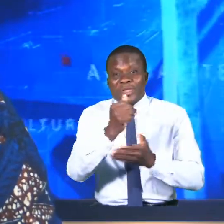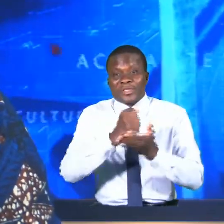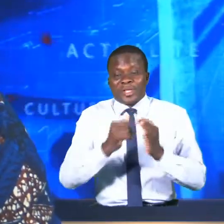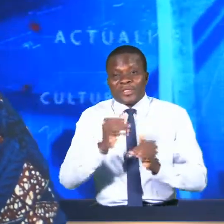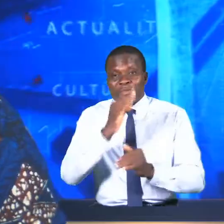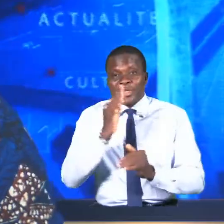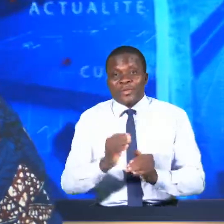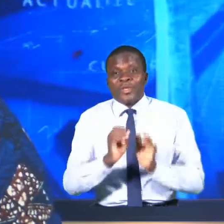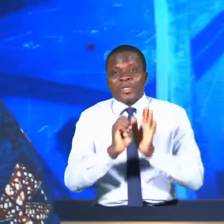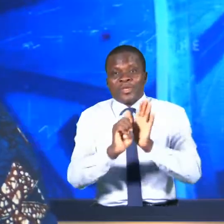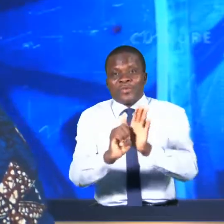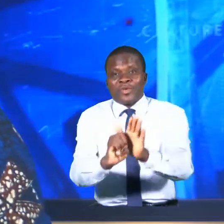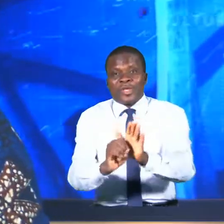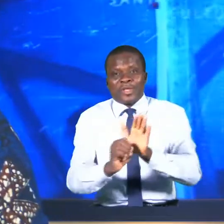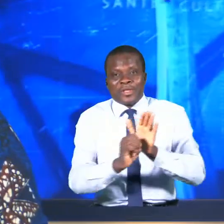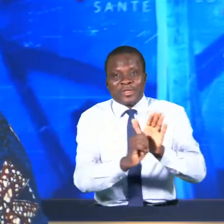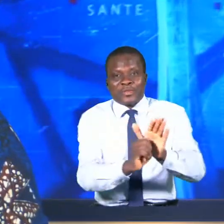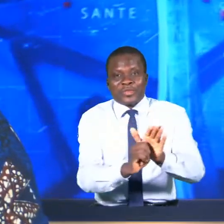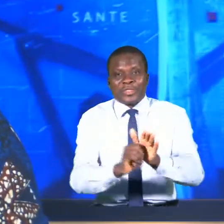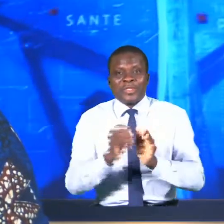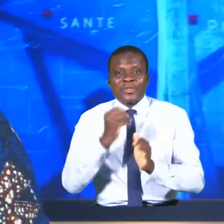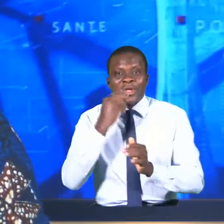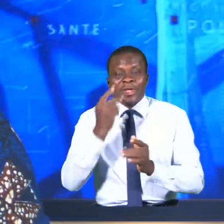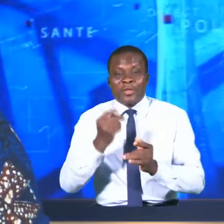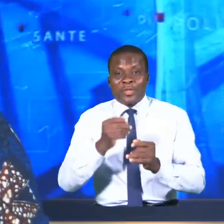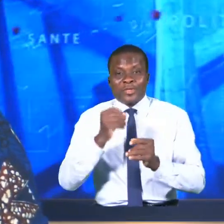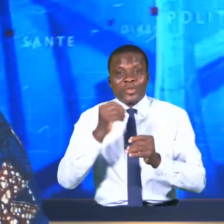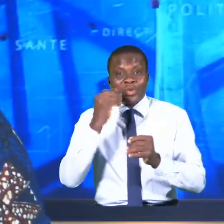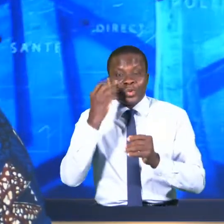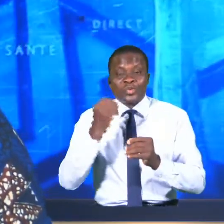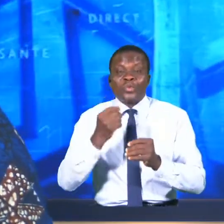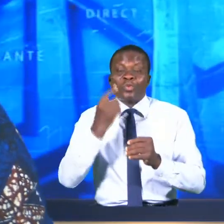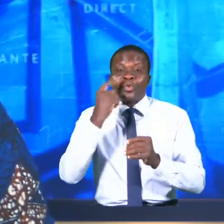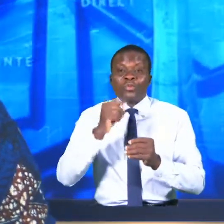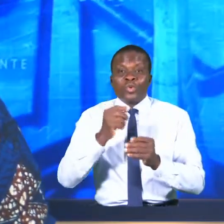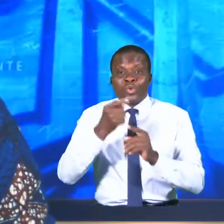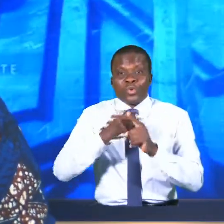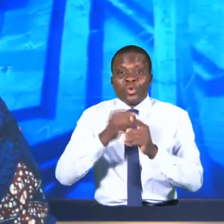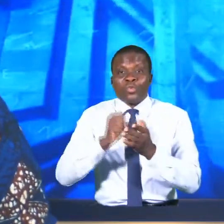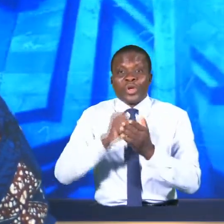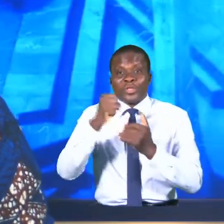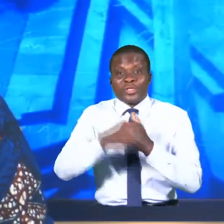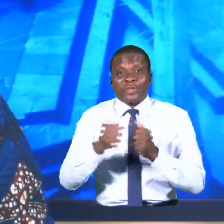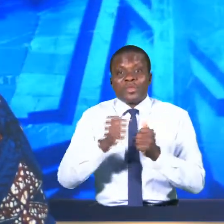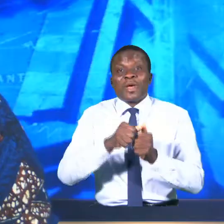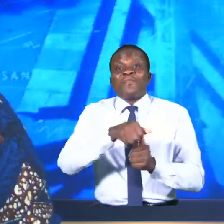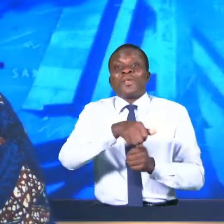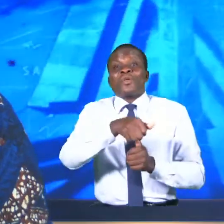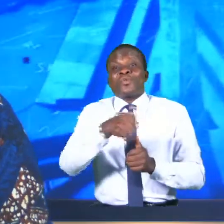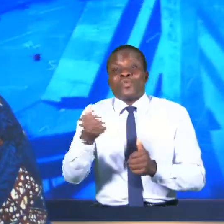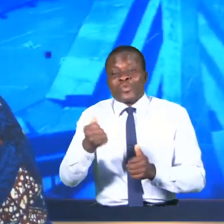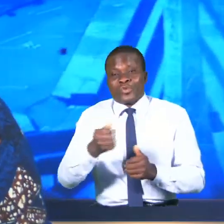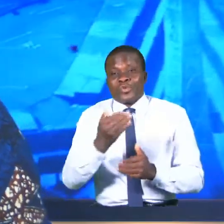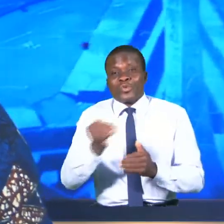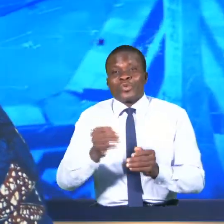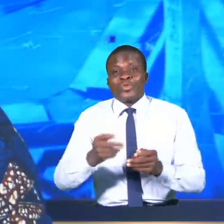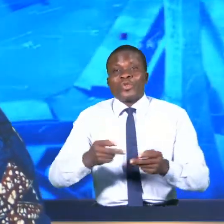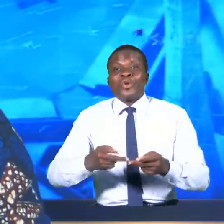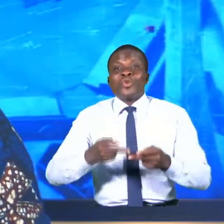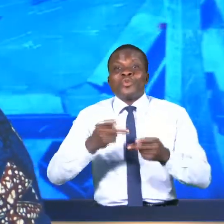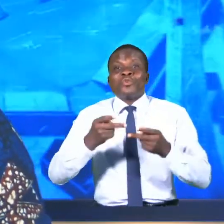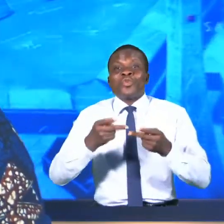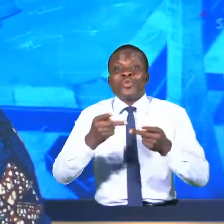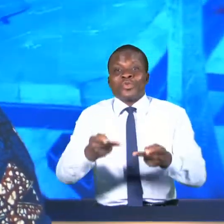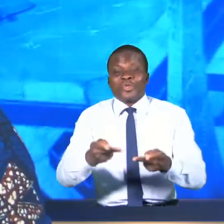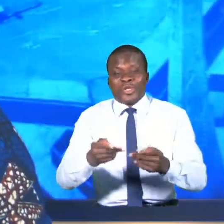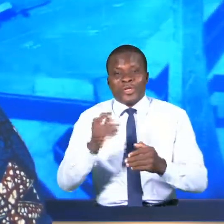exposées à la Maison Rouge à Cotonou jusqu'au mois de septembre avec d'autres offres promotionnelles. Patrick Dossou et